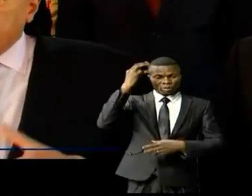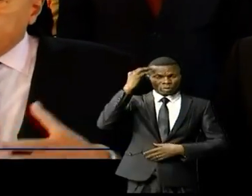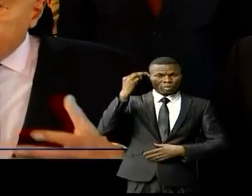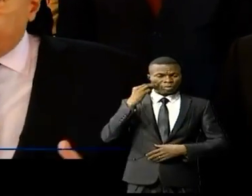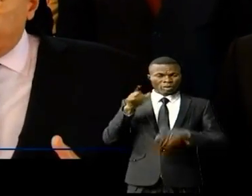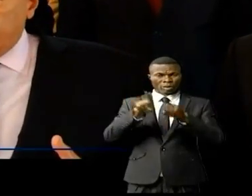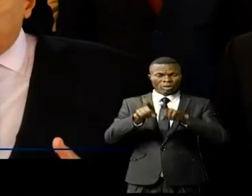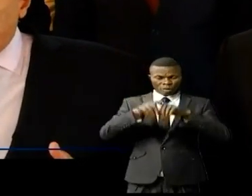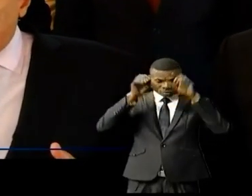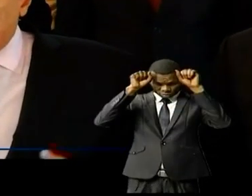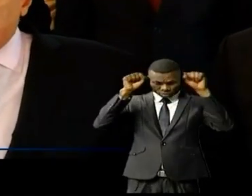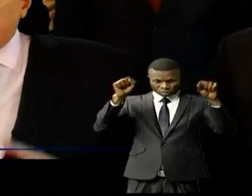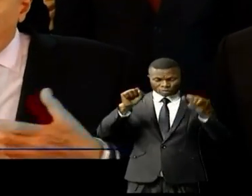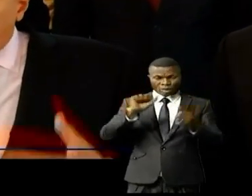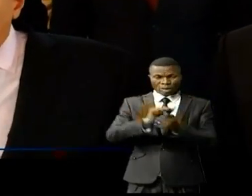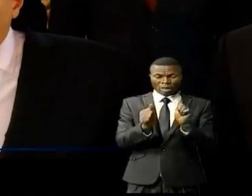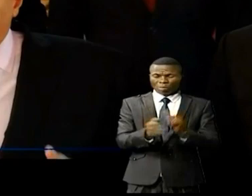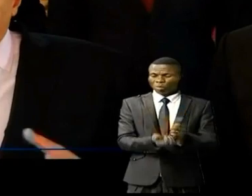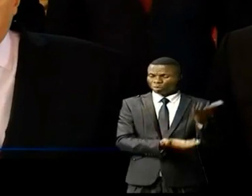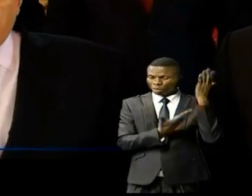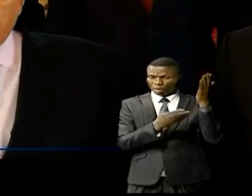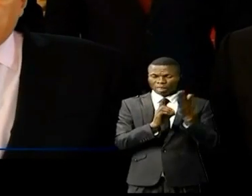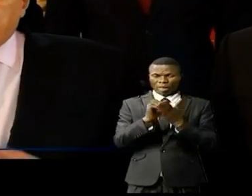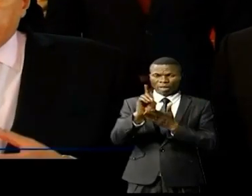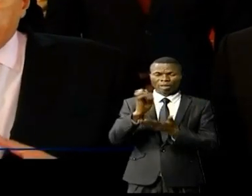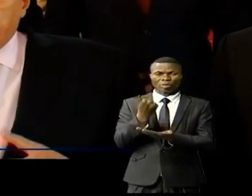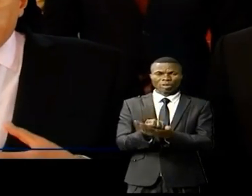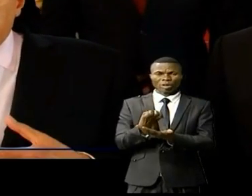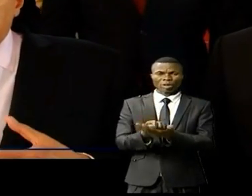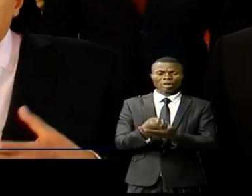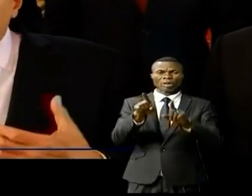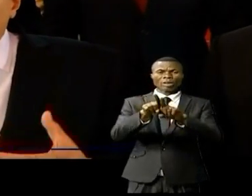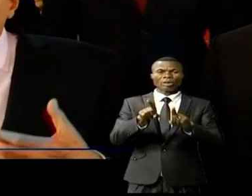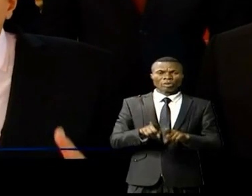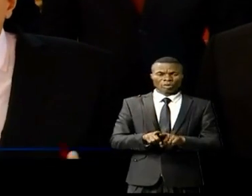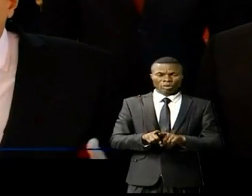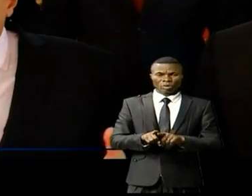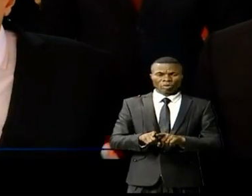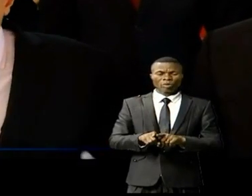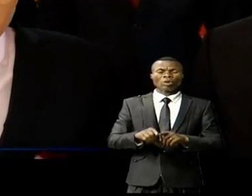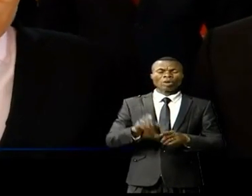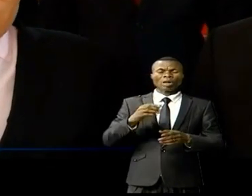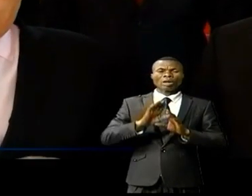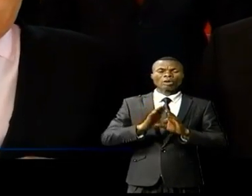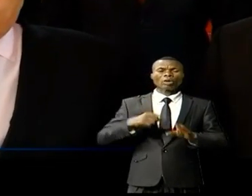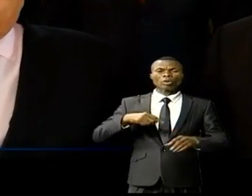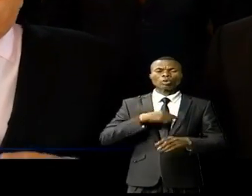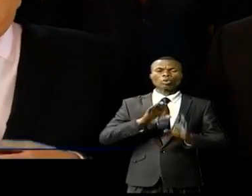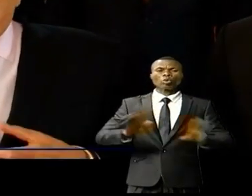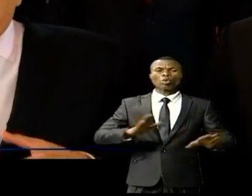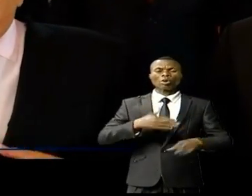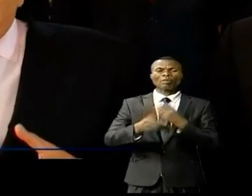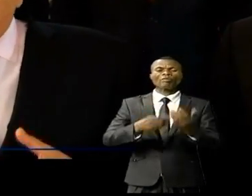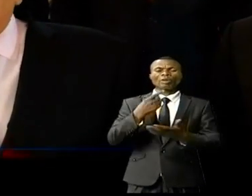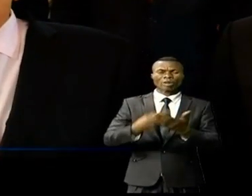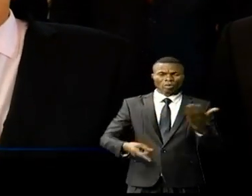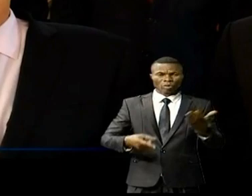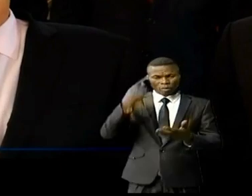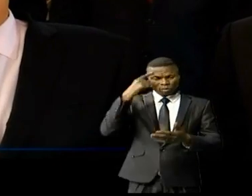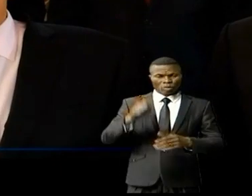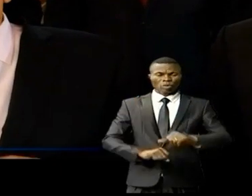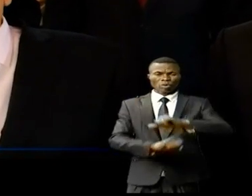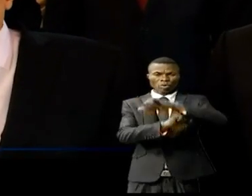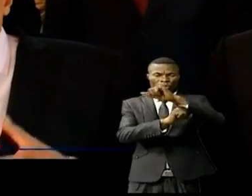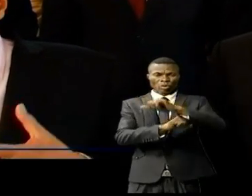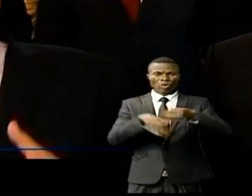les priorités de développement économique et ce que nous pouvons faire pour soutenir